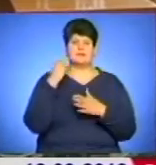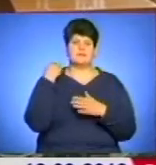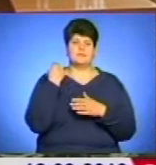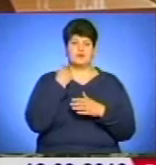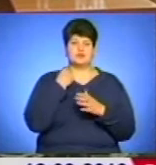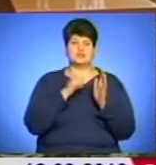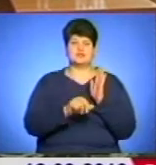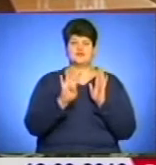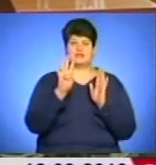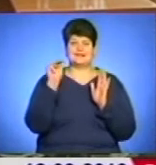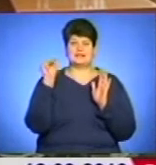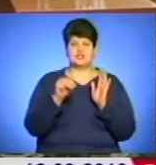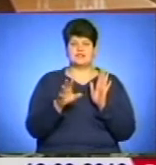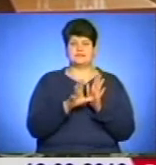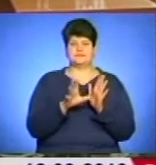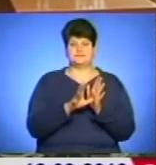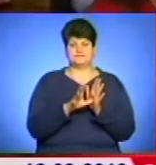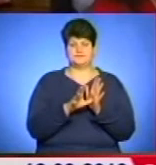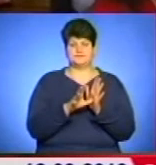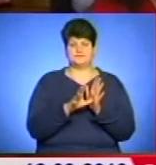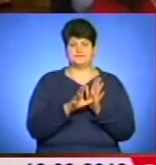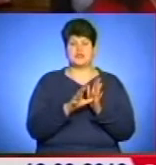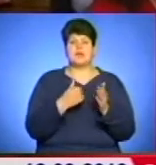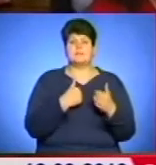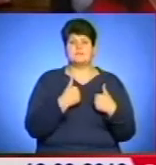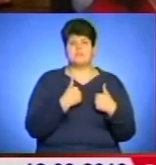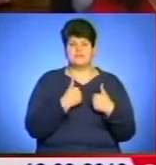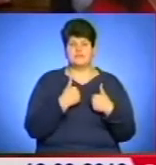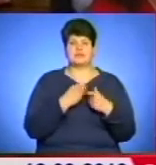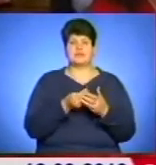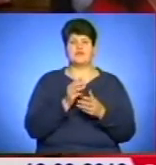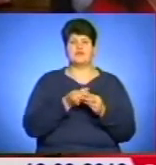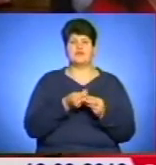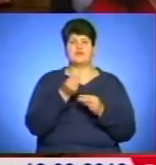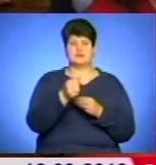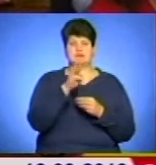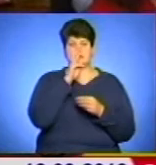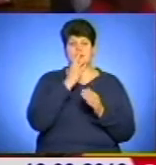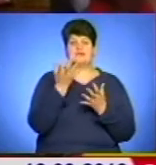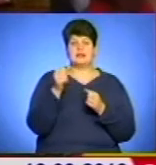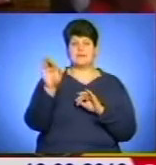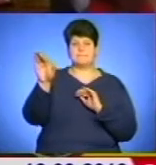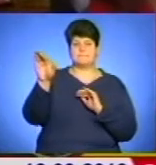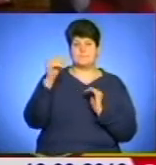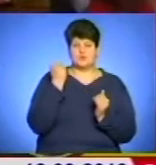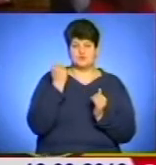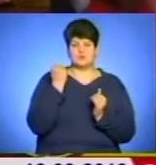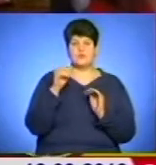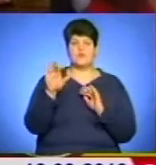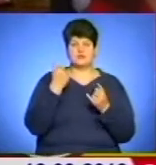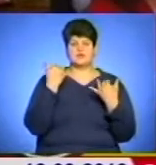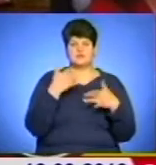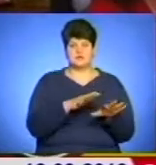тисячі гривень за енергоносії. Ми для виплати заробітної плати брали позику. Позика